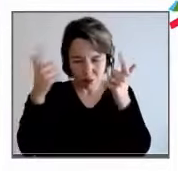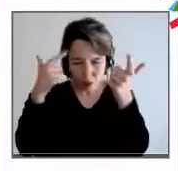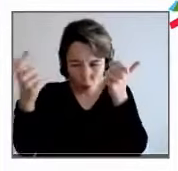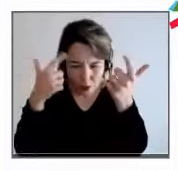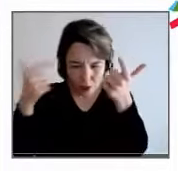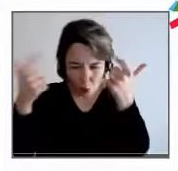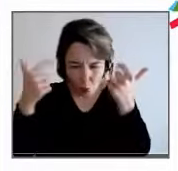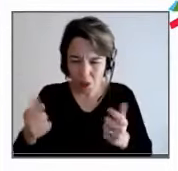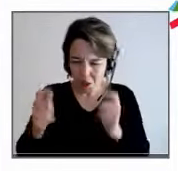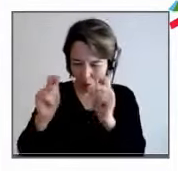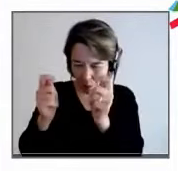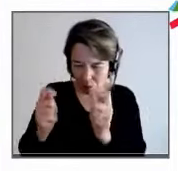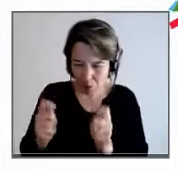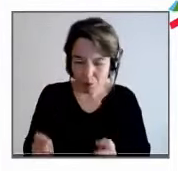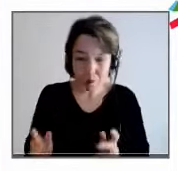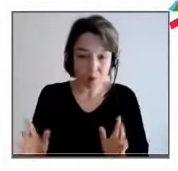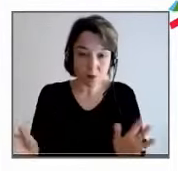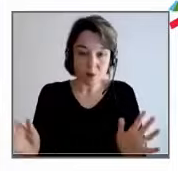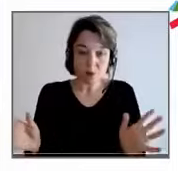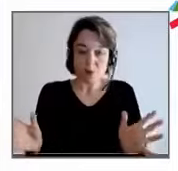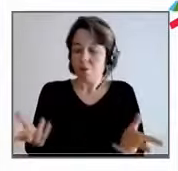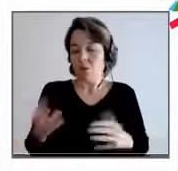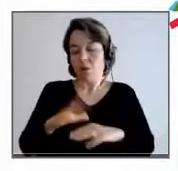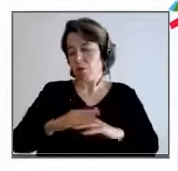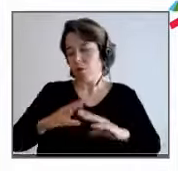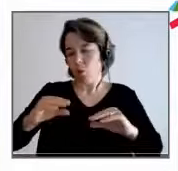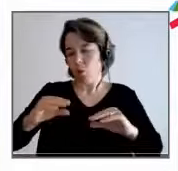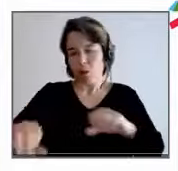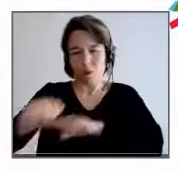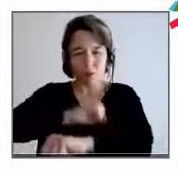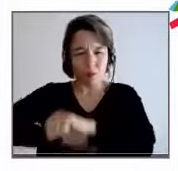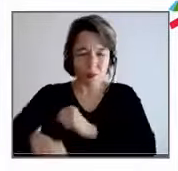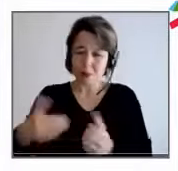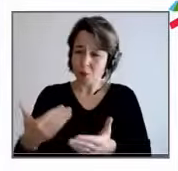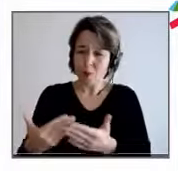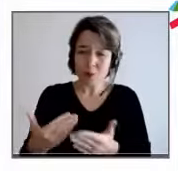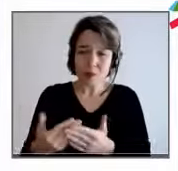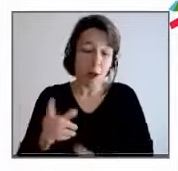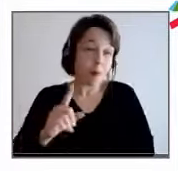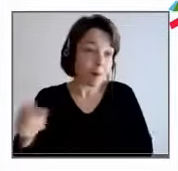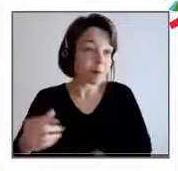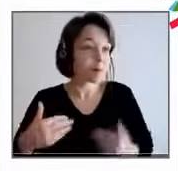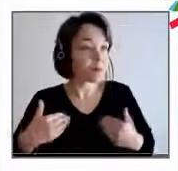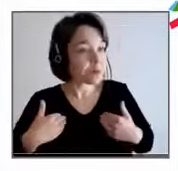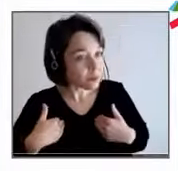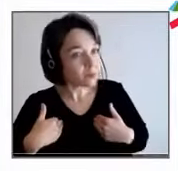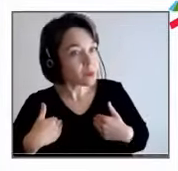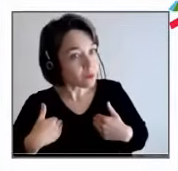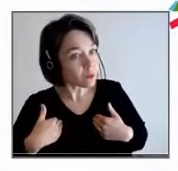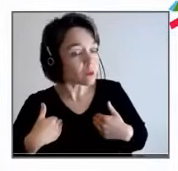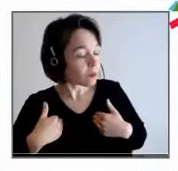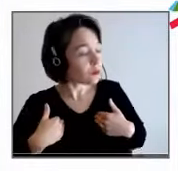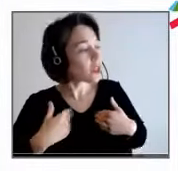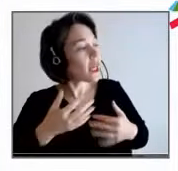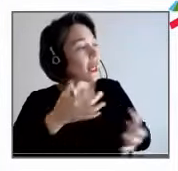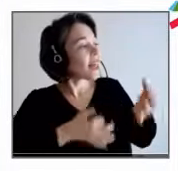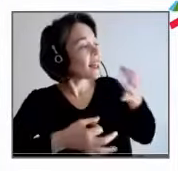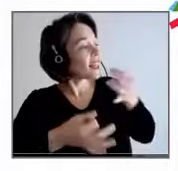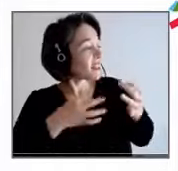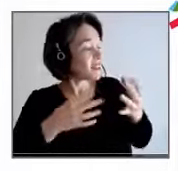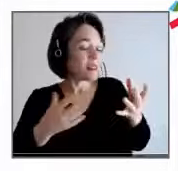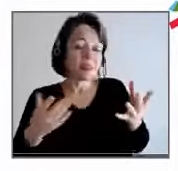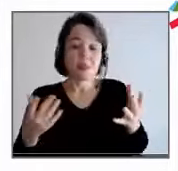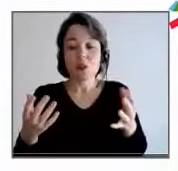opérantes dans le quotidien, parce qu'on vient bien et je suis assez d'accord avec le dégoulinant de la bienveillance,